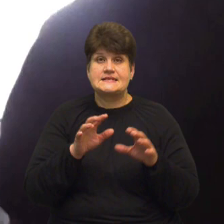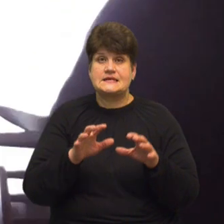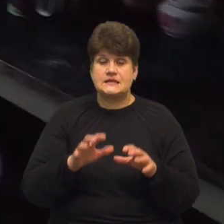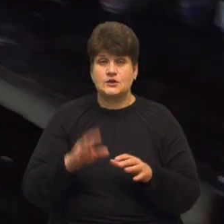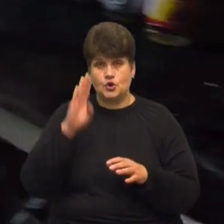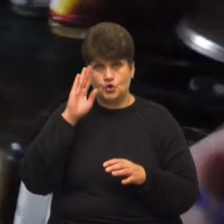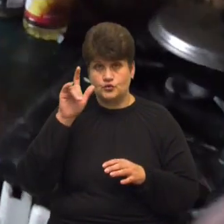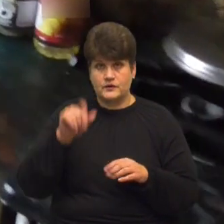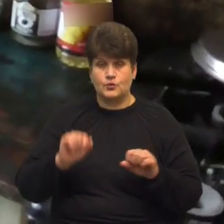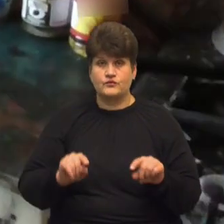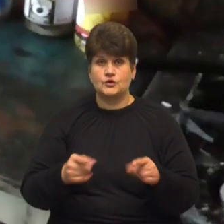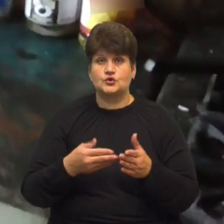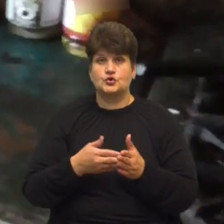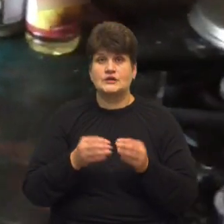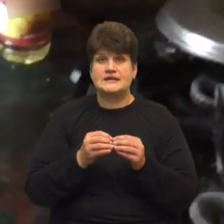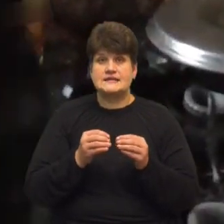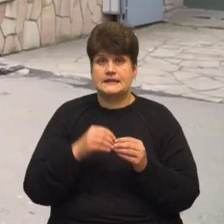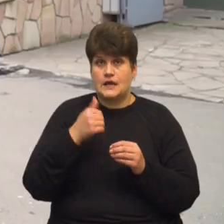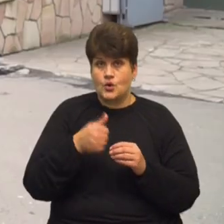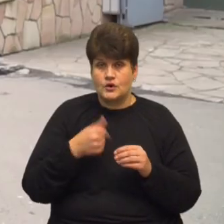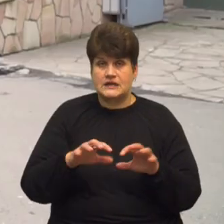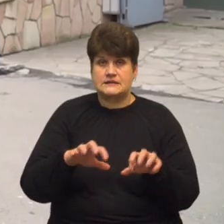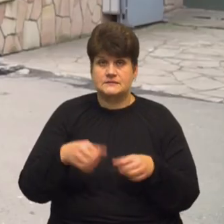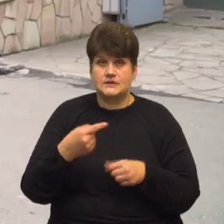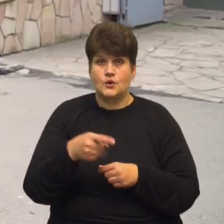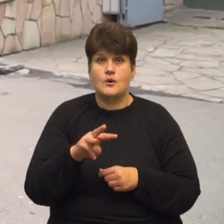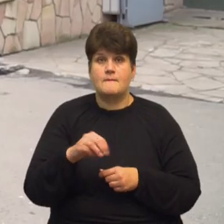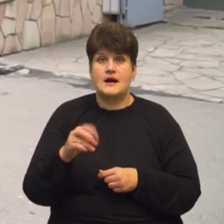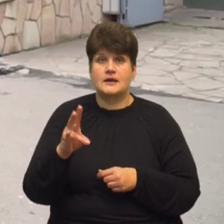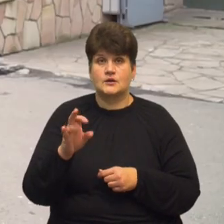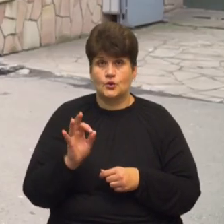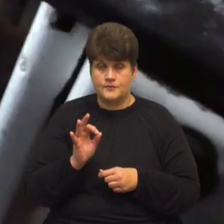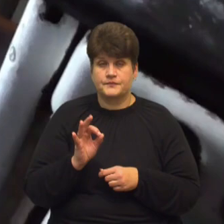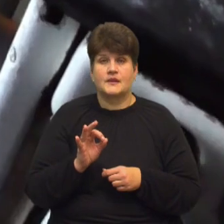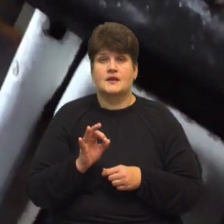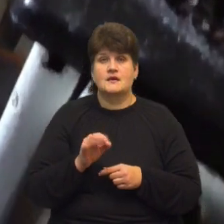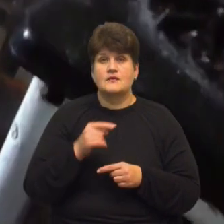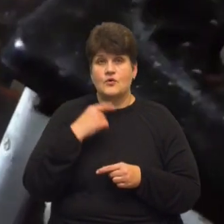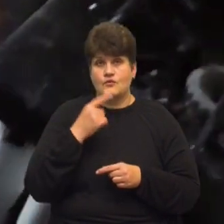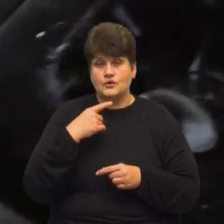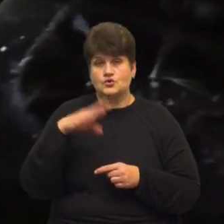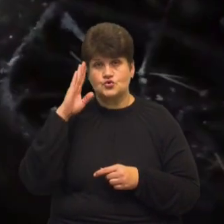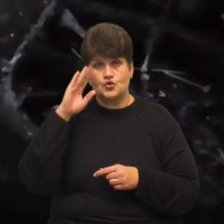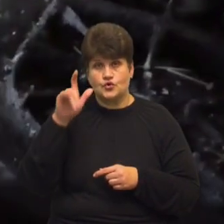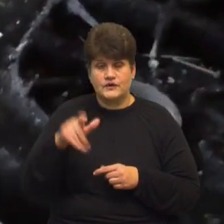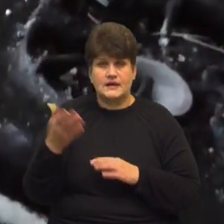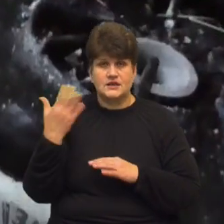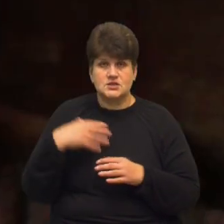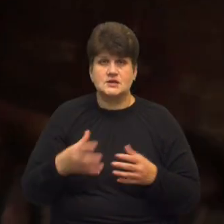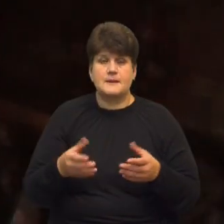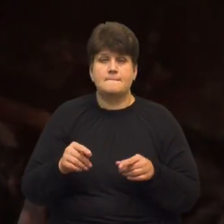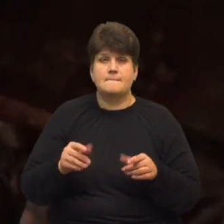можуть ув'язнити до 10 років і конфіскувати його майно, каже Зоряна Ткач. За її словами, чоловіка раніше притягували до кримінальної